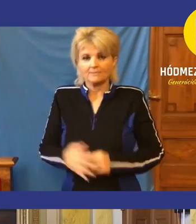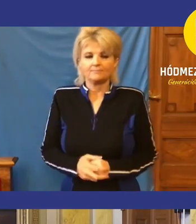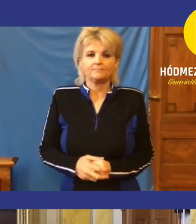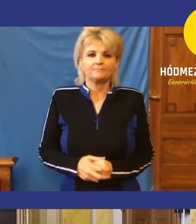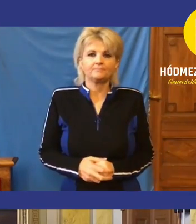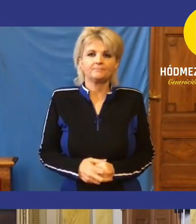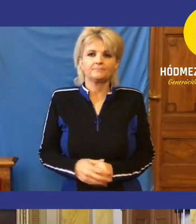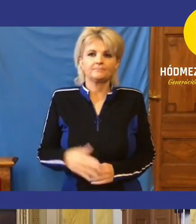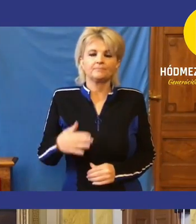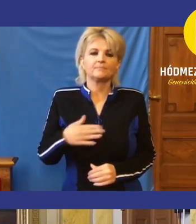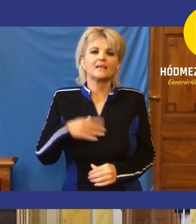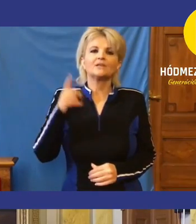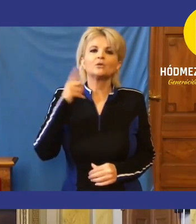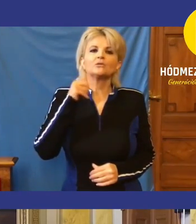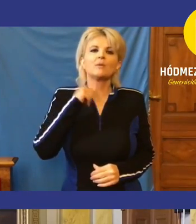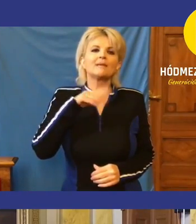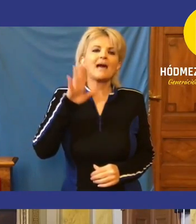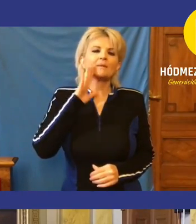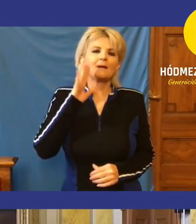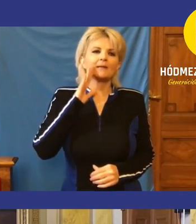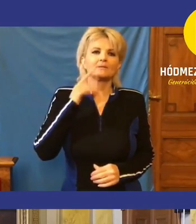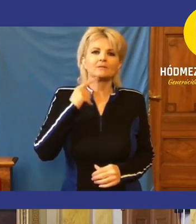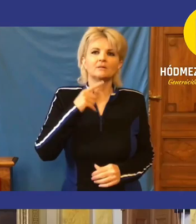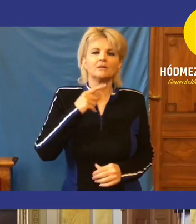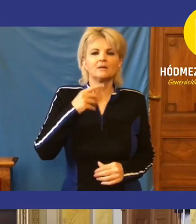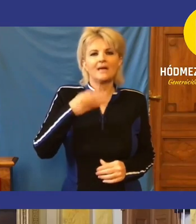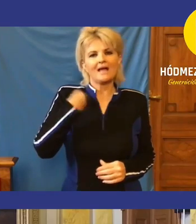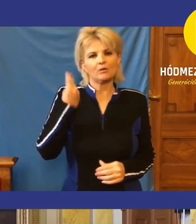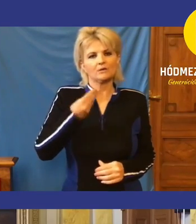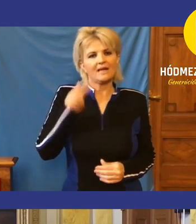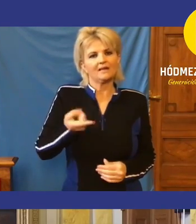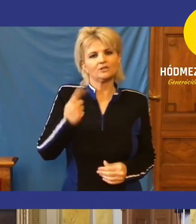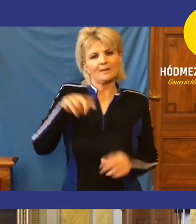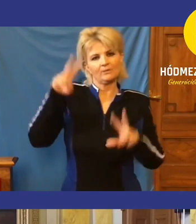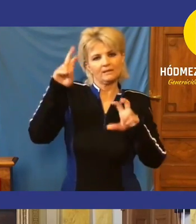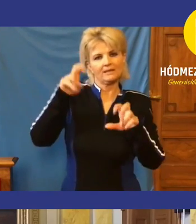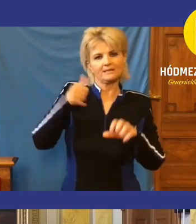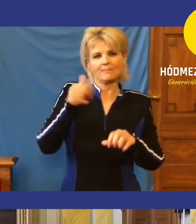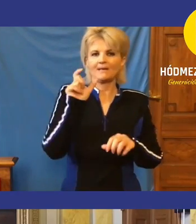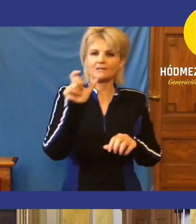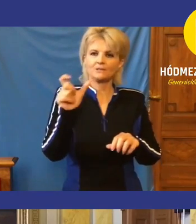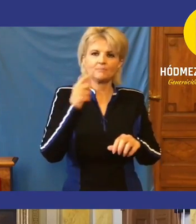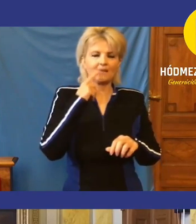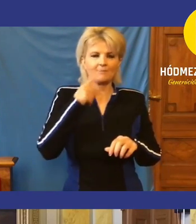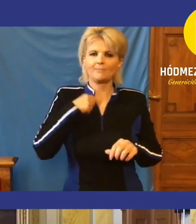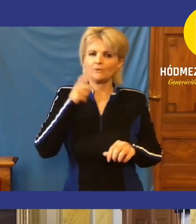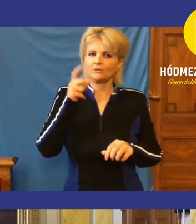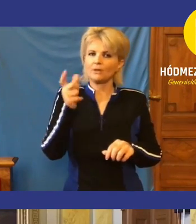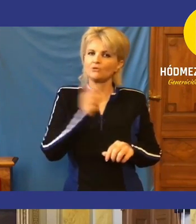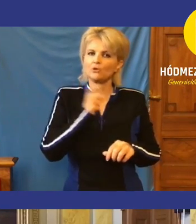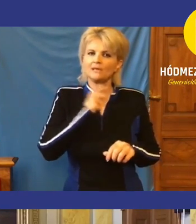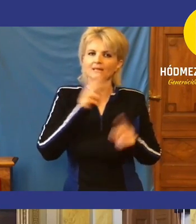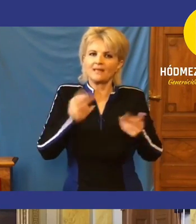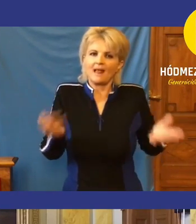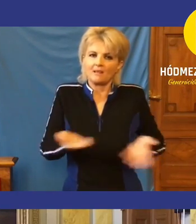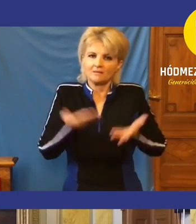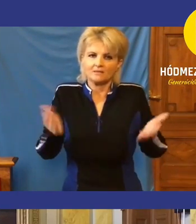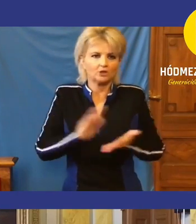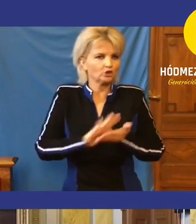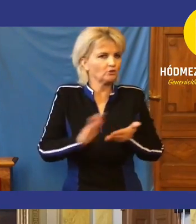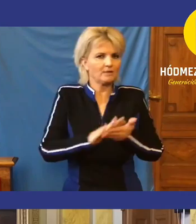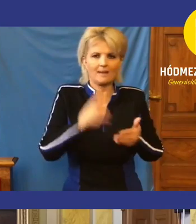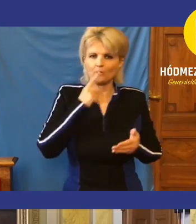Jó? Én Tóta V. Árpádnak az előttem elhangzó előadásából idéztem egy szót. Nem én mondtam azt, hogy egy gyűlötre kell lapítani, hogy soha nem mondtam ilyet.